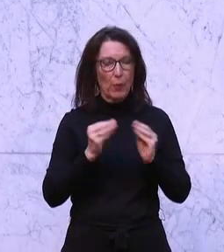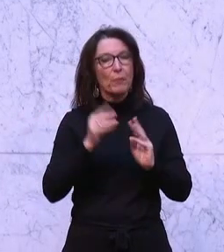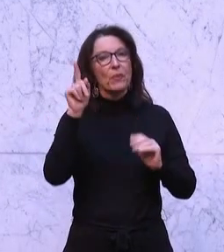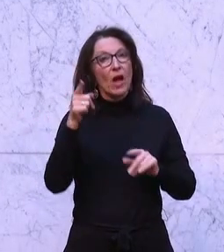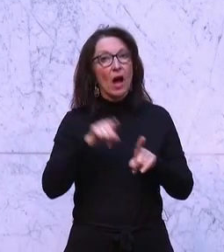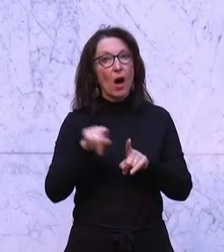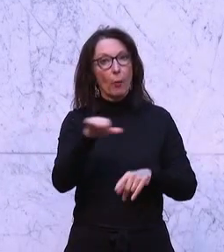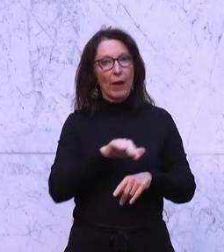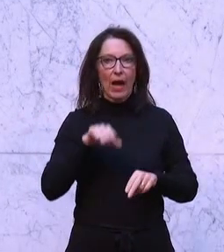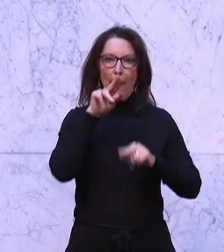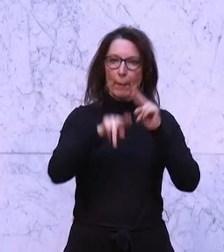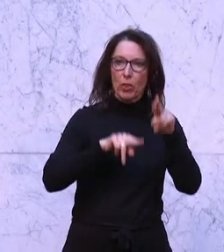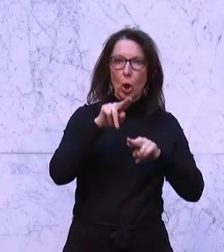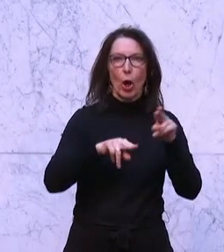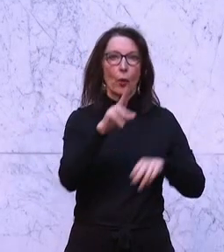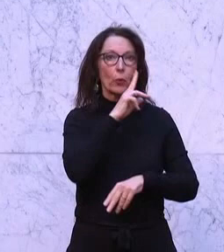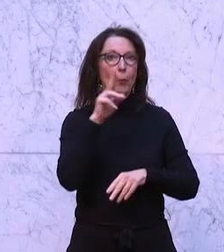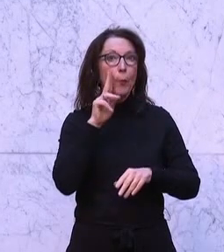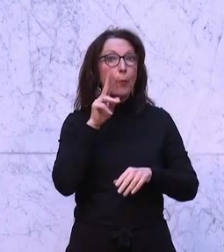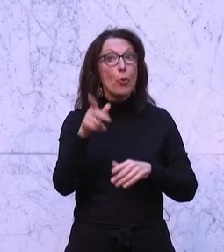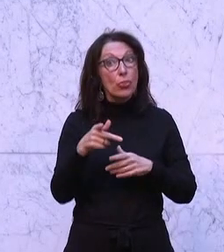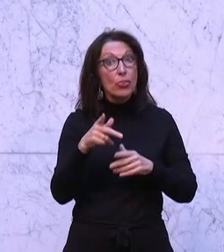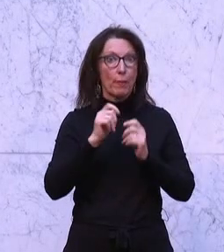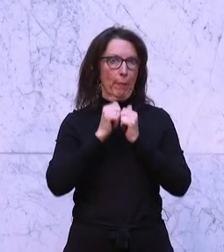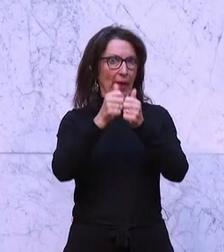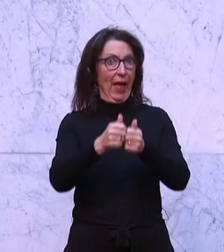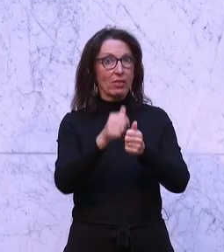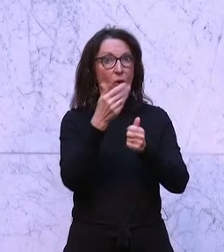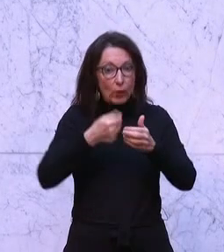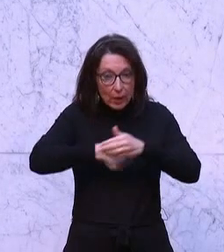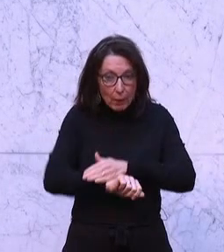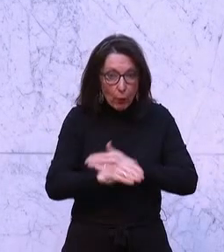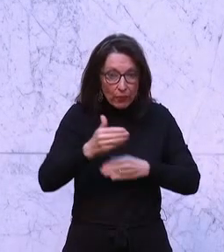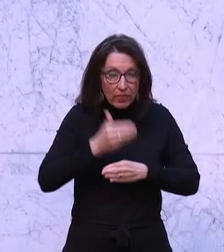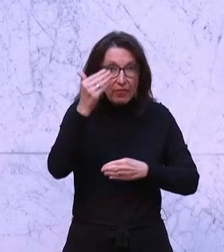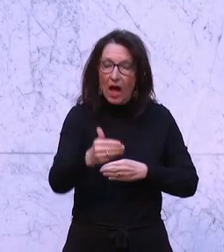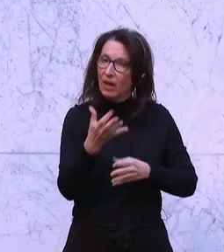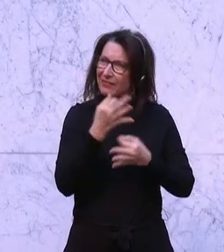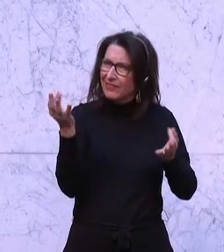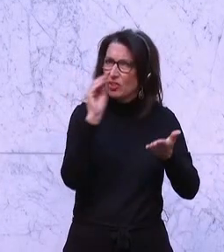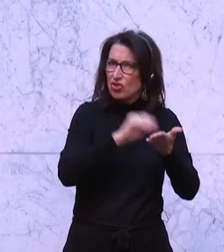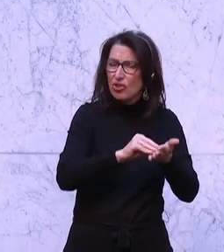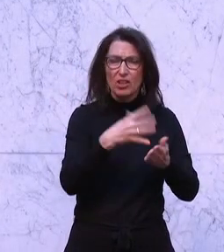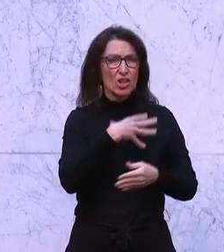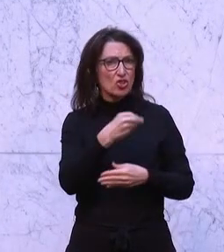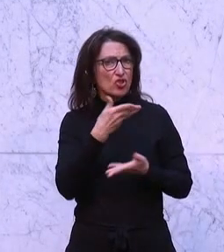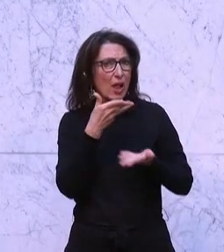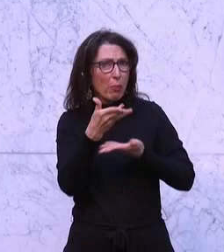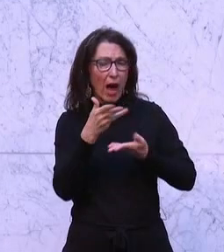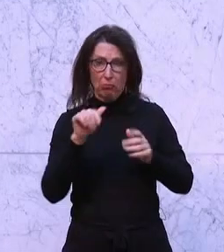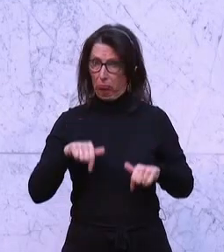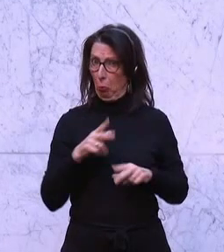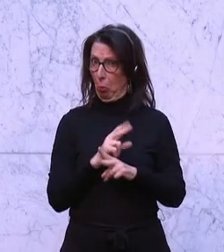Bereich Betreuung und Begleitung von Müttern nach der Geburt ist nicht entsprechend abgebildet. In Österreich sind Stillberaterinnen beinahe nicht